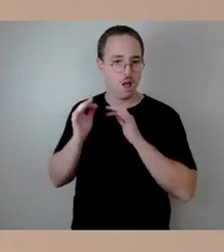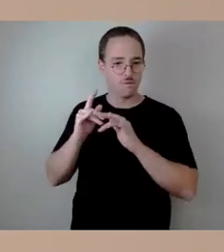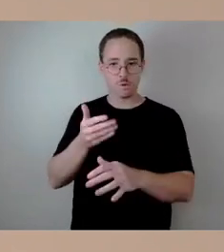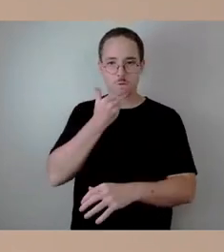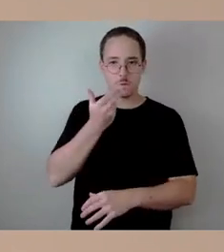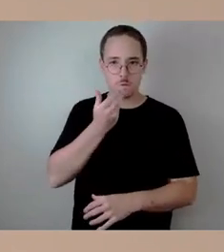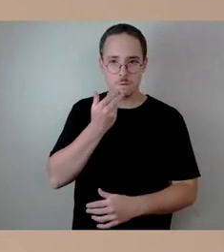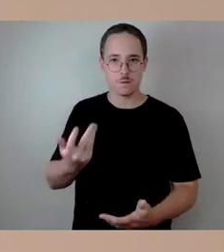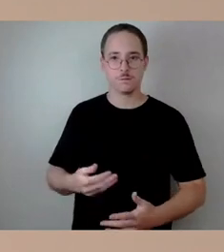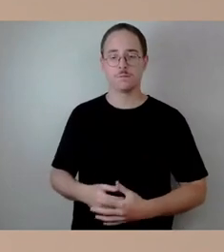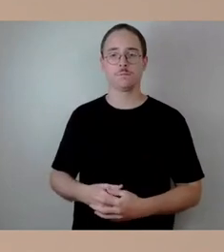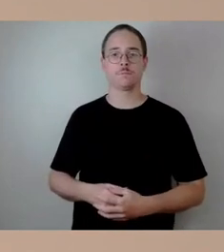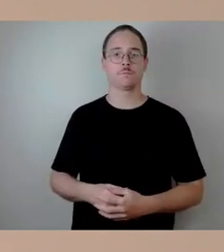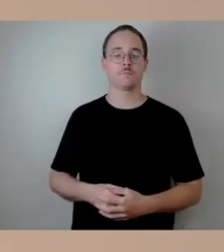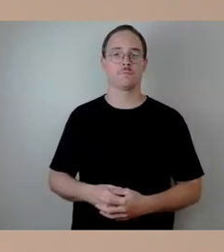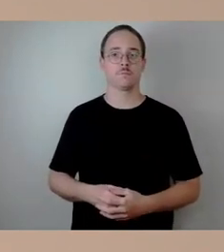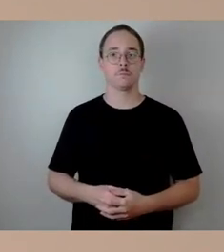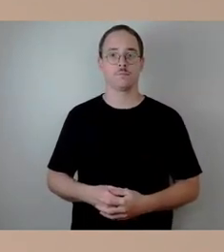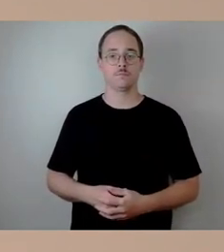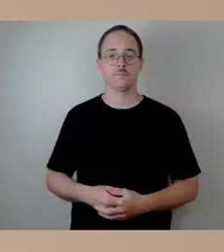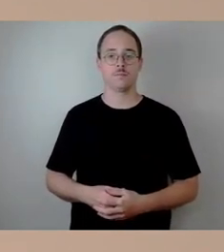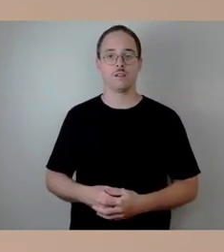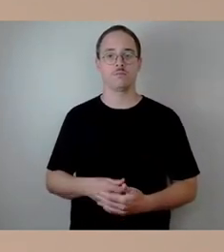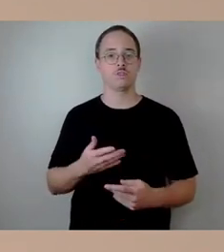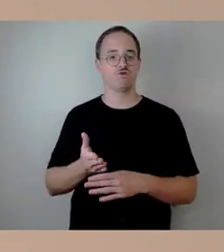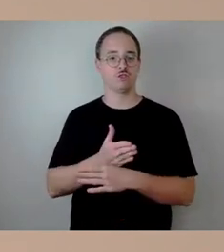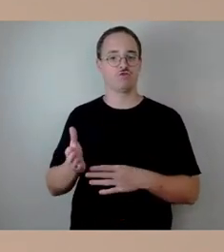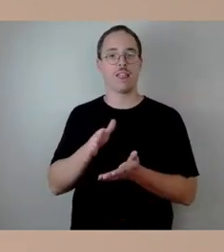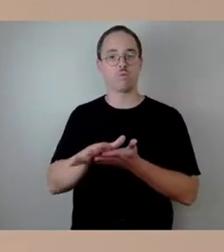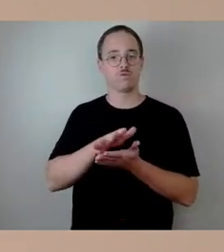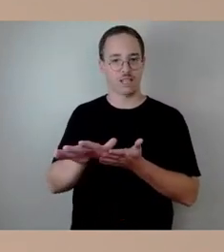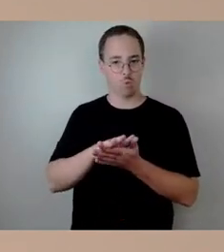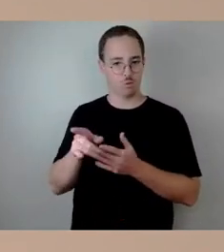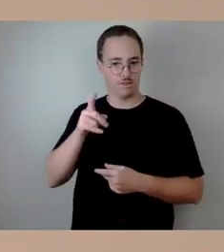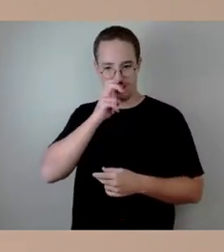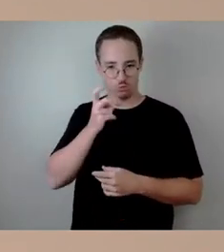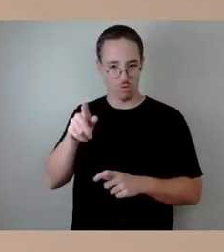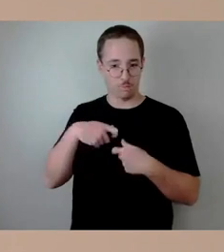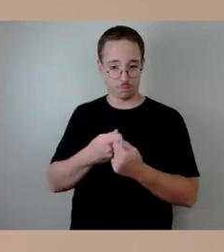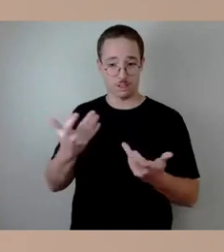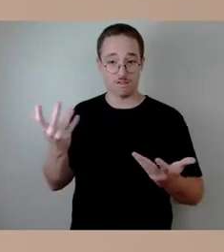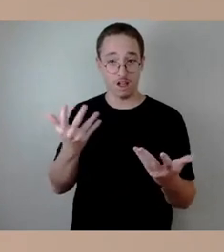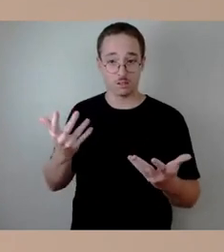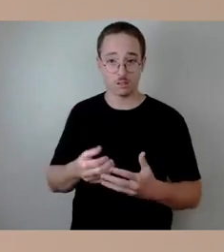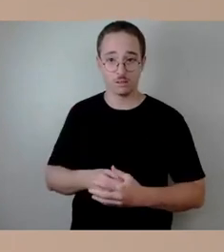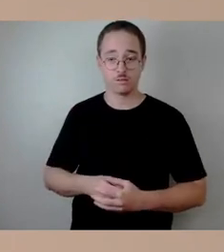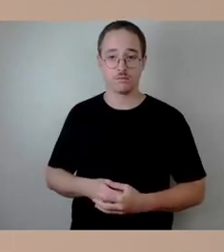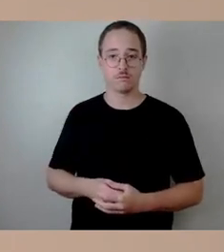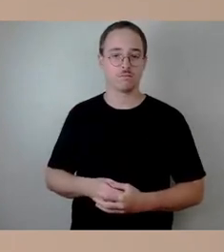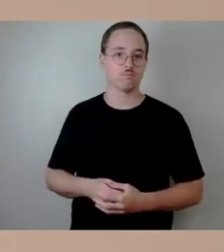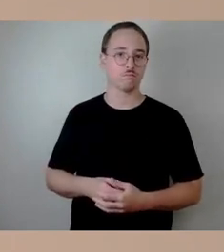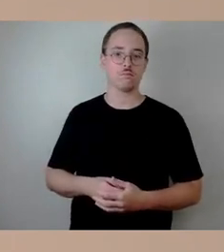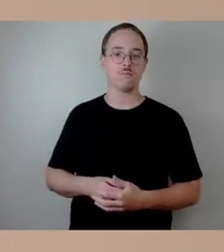Die bisherigen Zwischenauswertungen des Verkehrsversuchs zeigen für die Straßenbahnlinien 6, 7 und 12 keine wesentlichen Veränderungen der